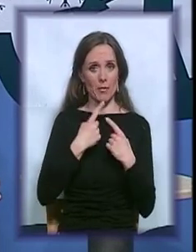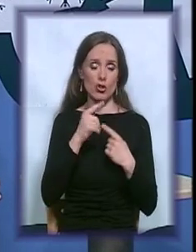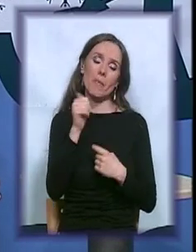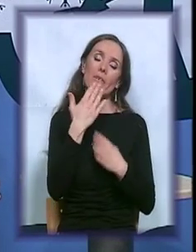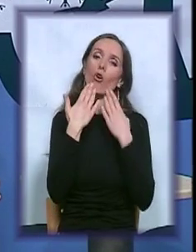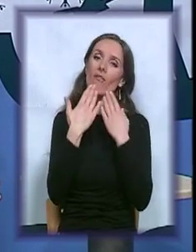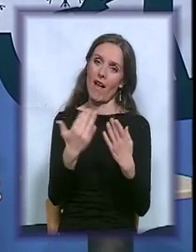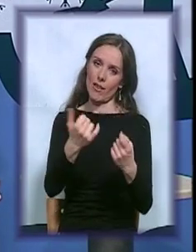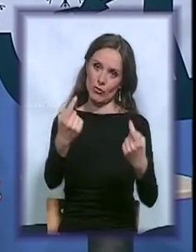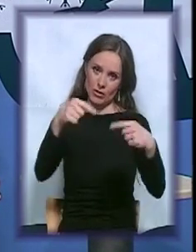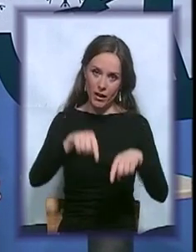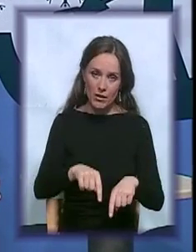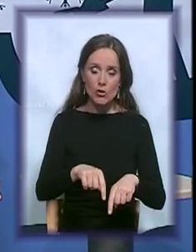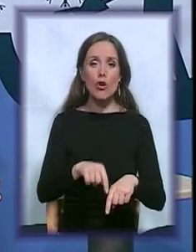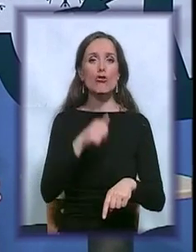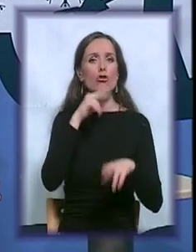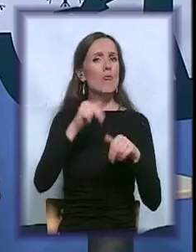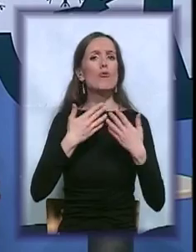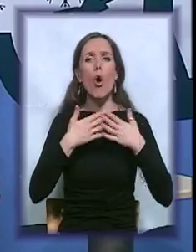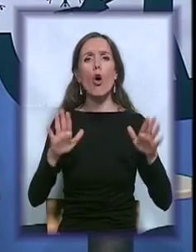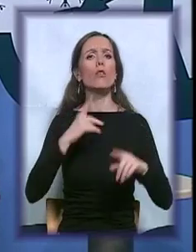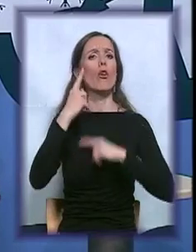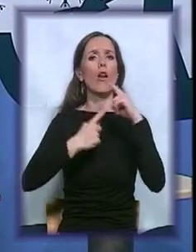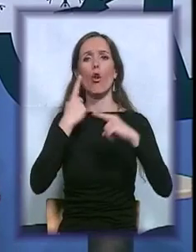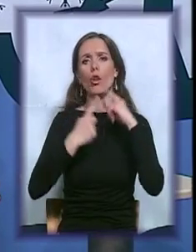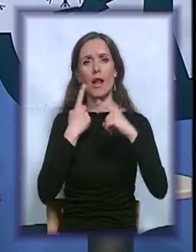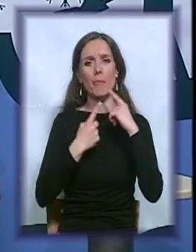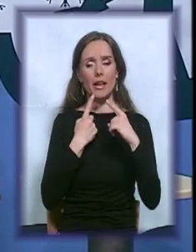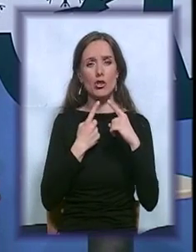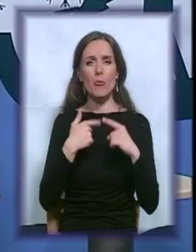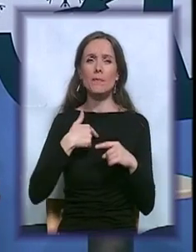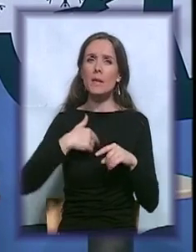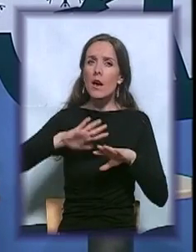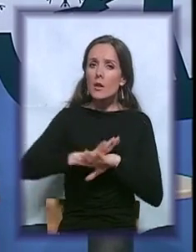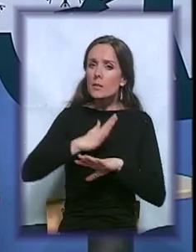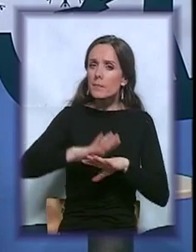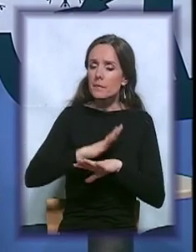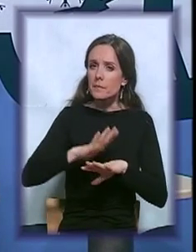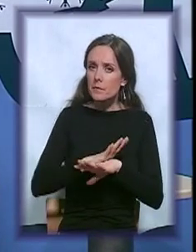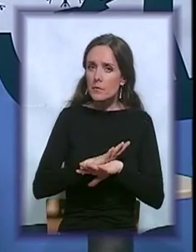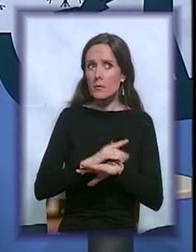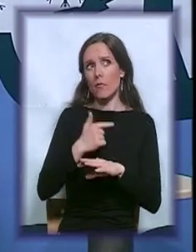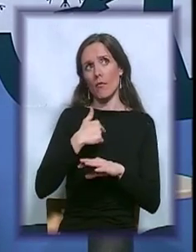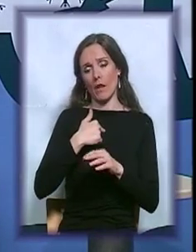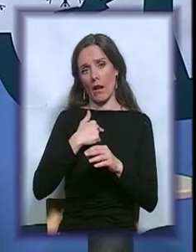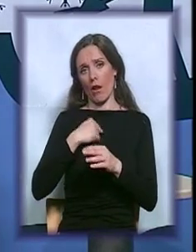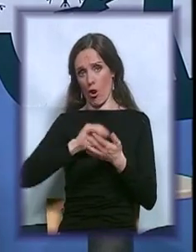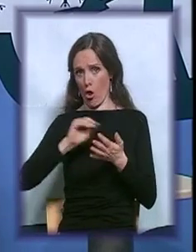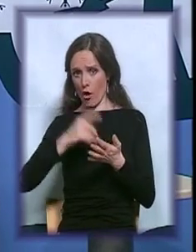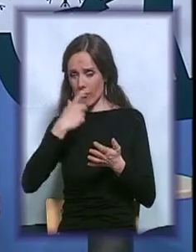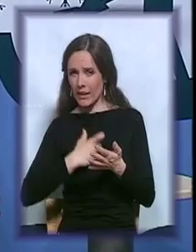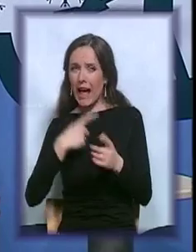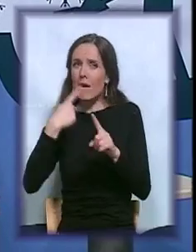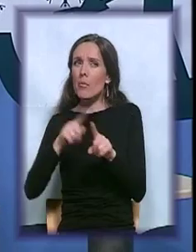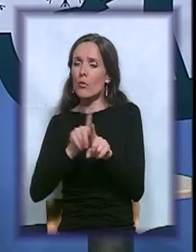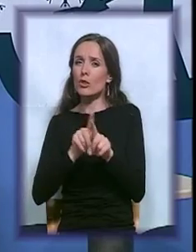ovdje i što ćemo jako otvoreno pričati, imam utisak, ne samo kao novinarka već i kao